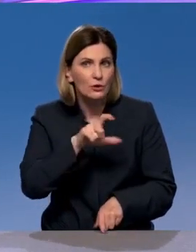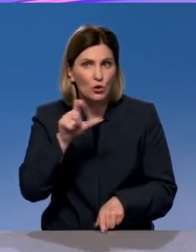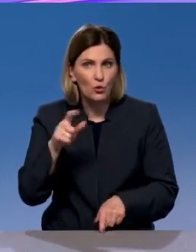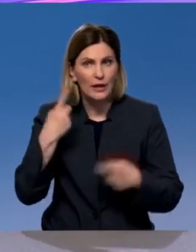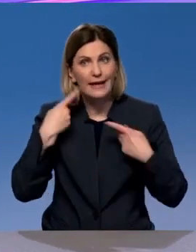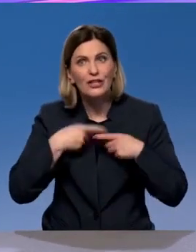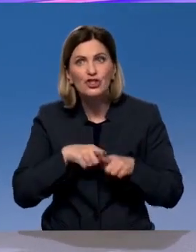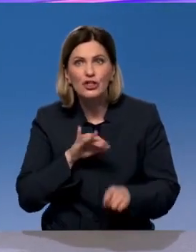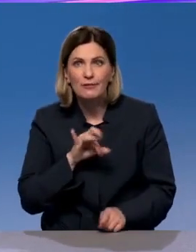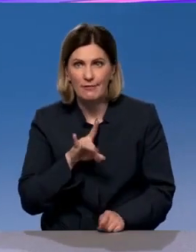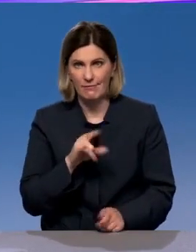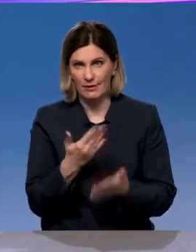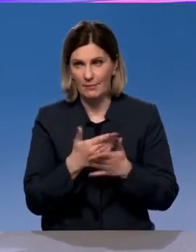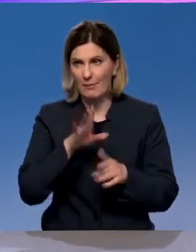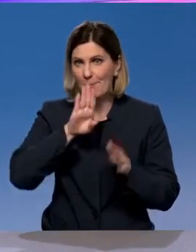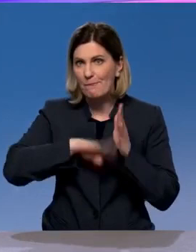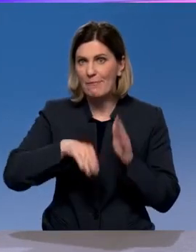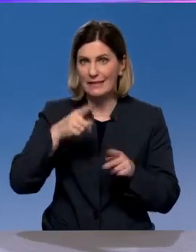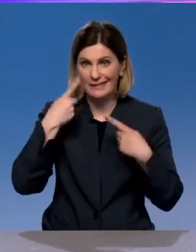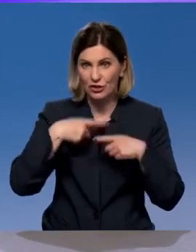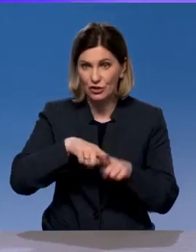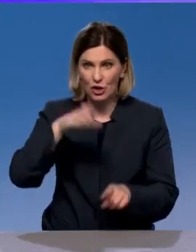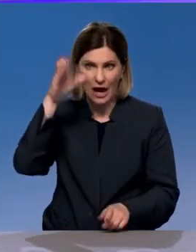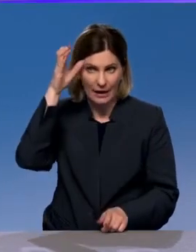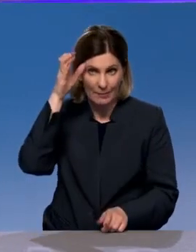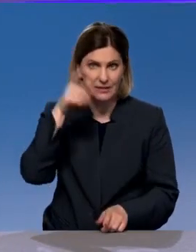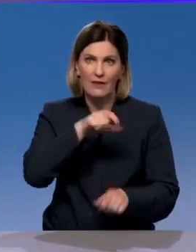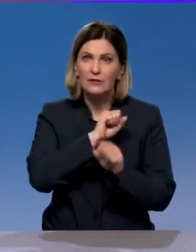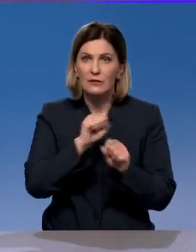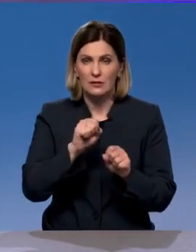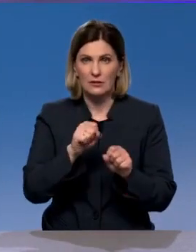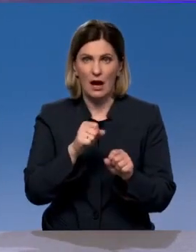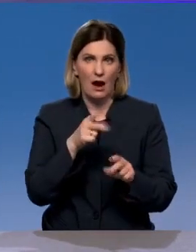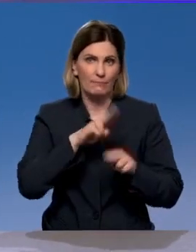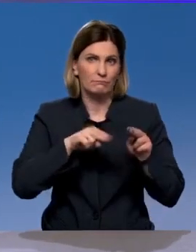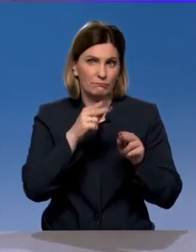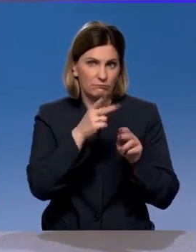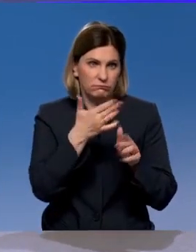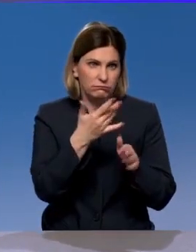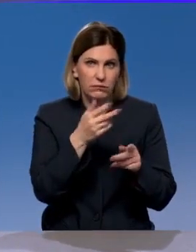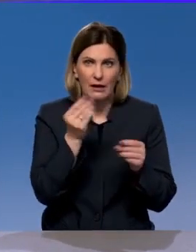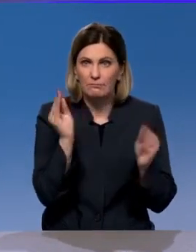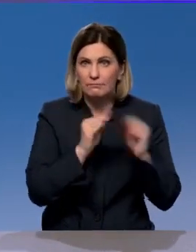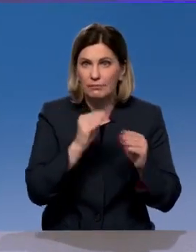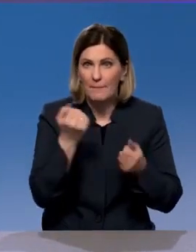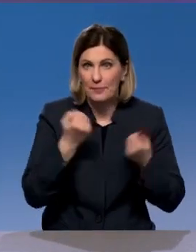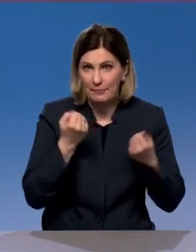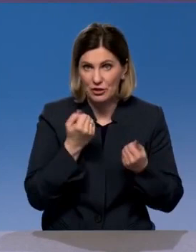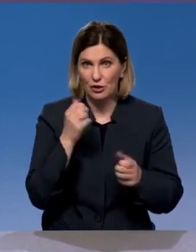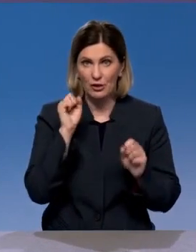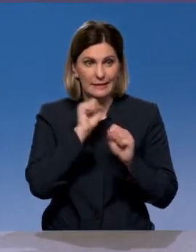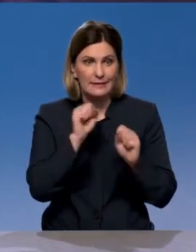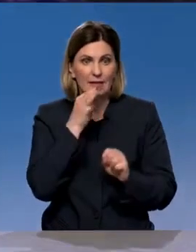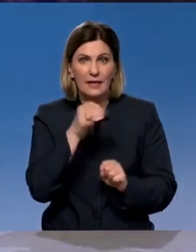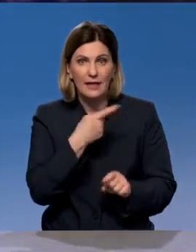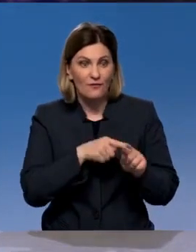Ну, нельзя без инженерного образования создать автомобиль. Нельзя без инженерного образования прийти и сказать, вот это вот плохая дорога.